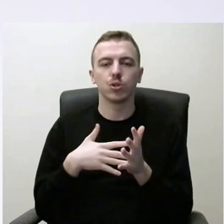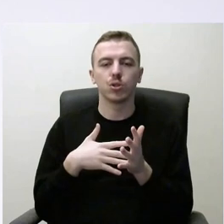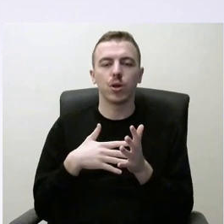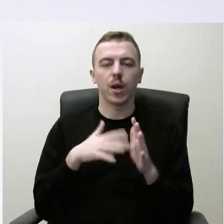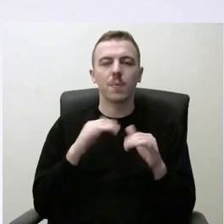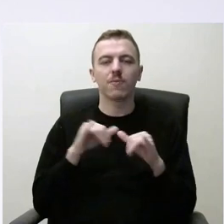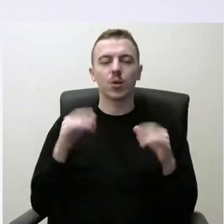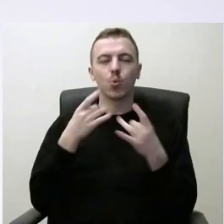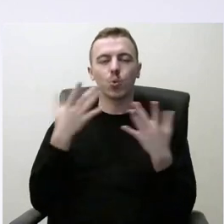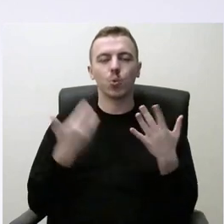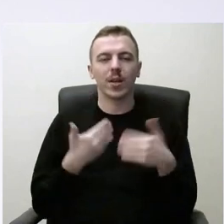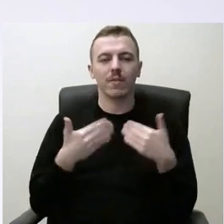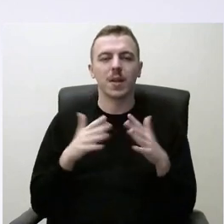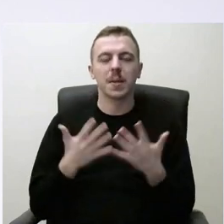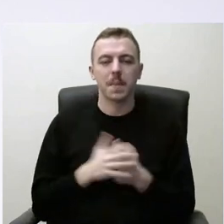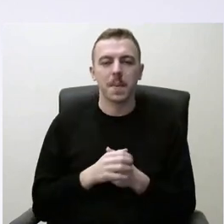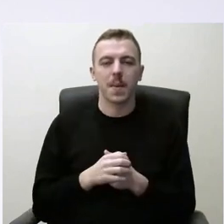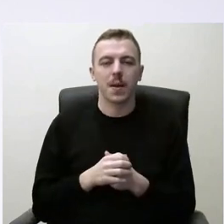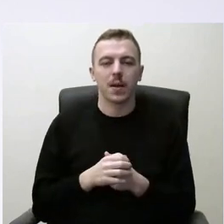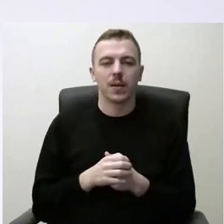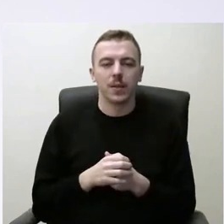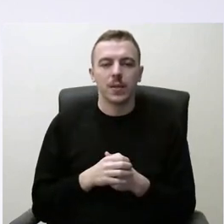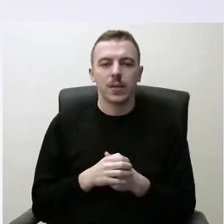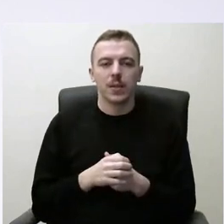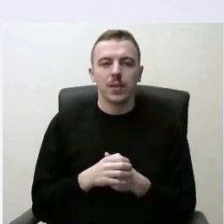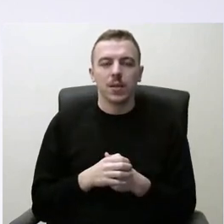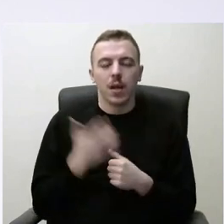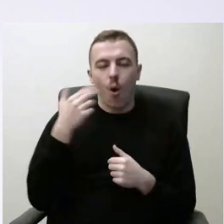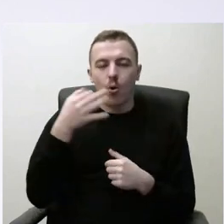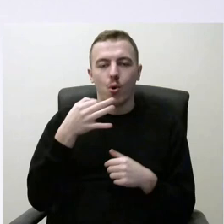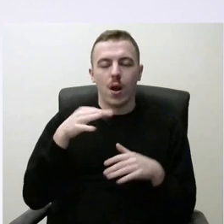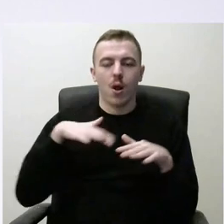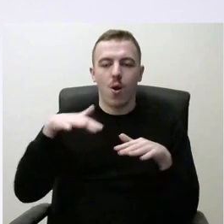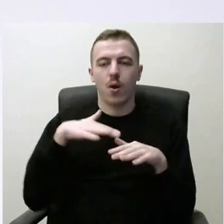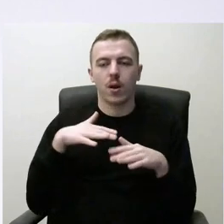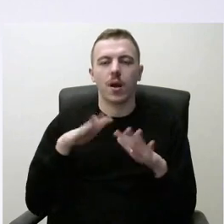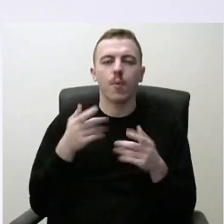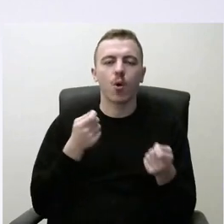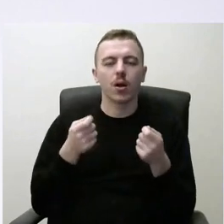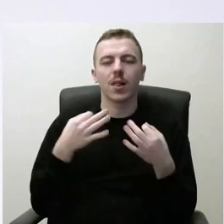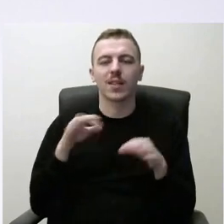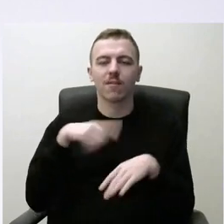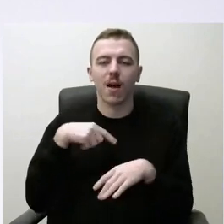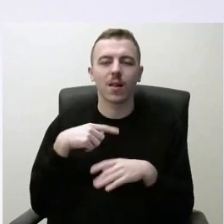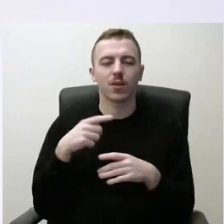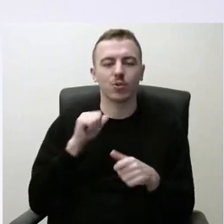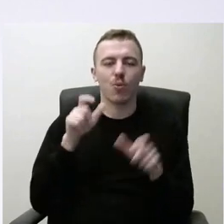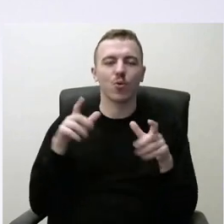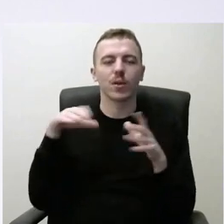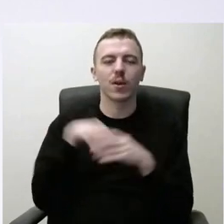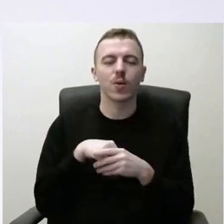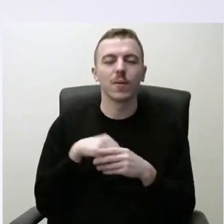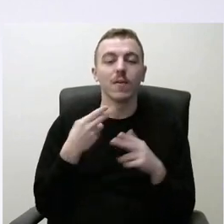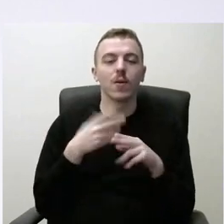kultūrinis gyvenimas Kauno rajode? Kaip turėtų būti organizuojamas laisvalaikis, žmonių įtraukimas? Kokia yra